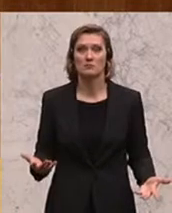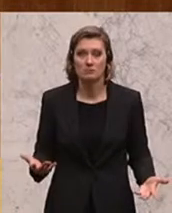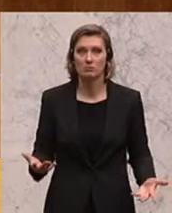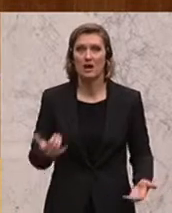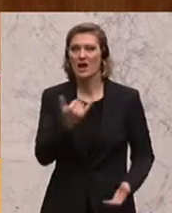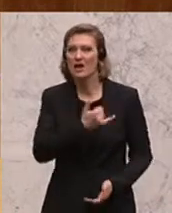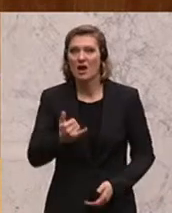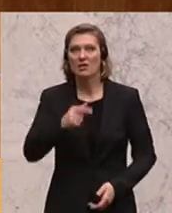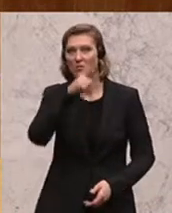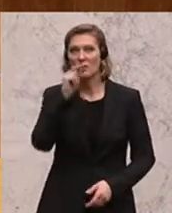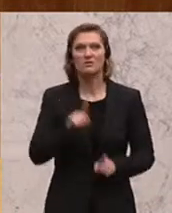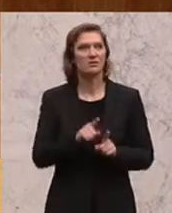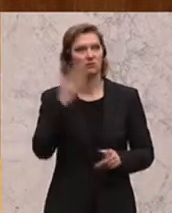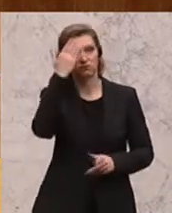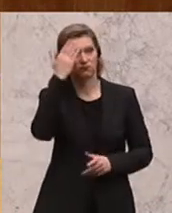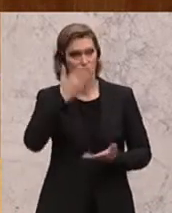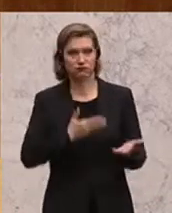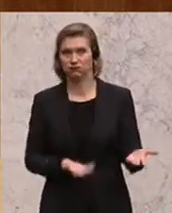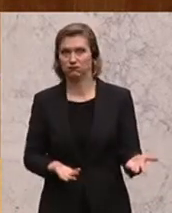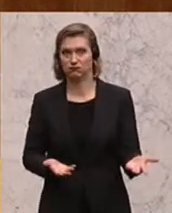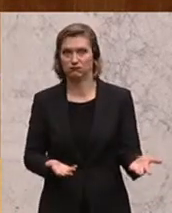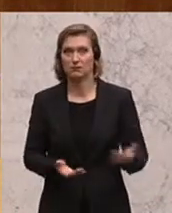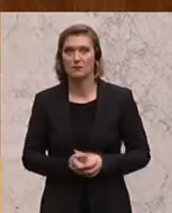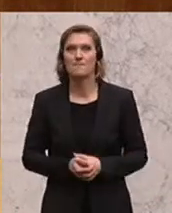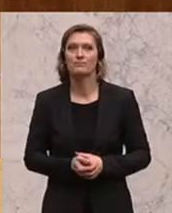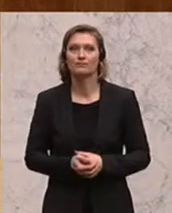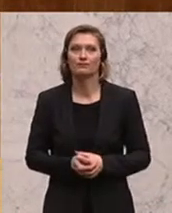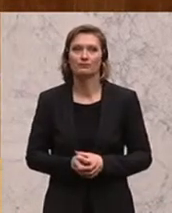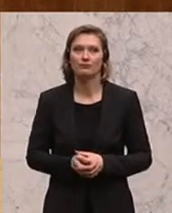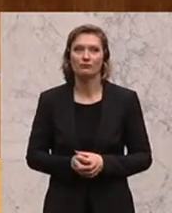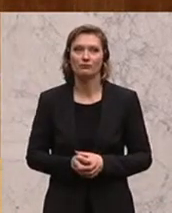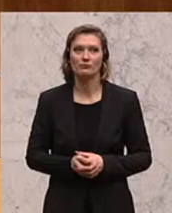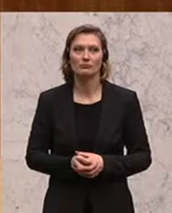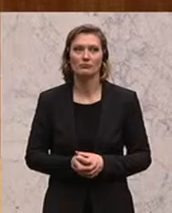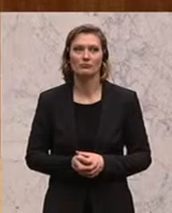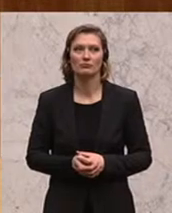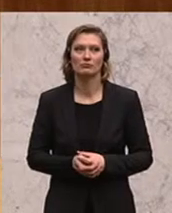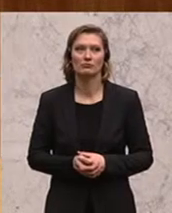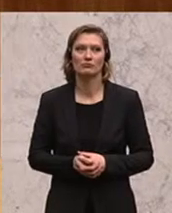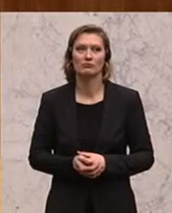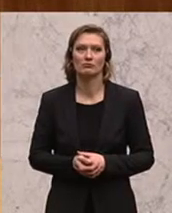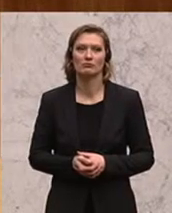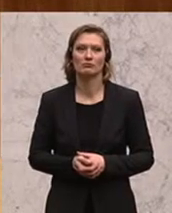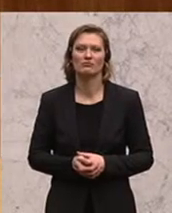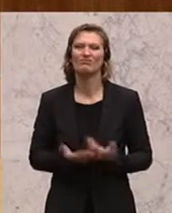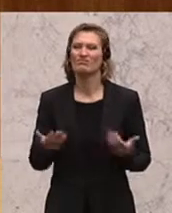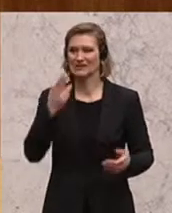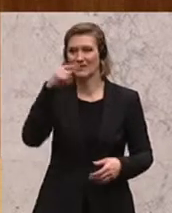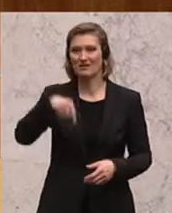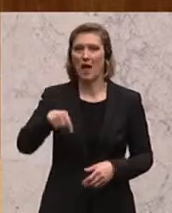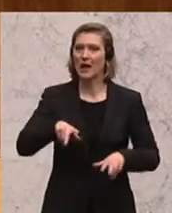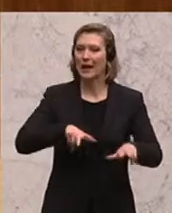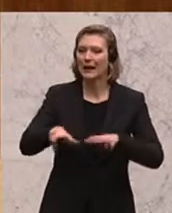Wahrheit jeder normale Mensch auf den Kopf. Und wenn uns die